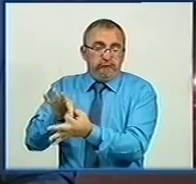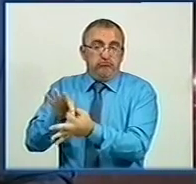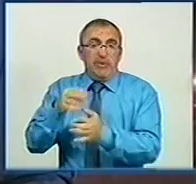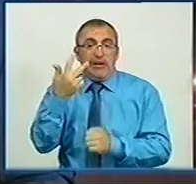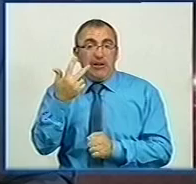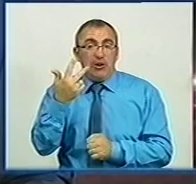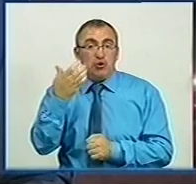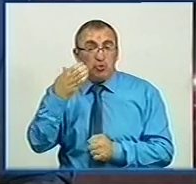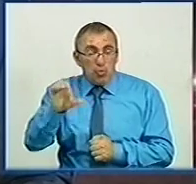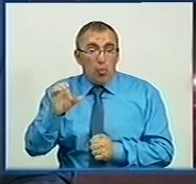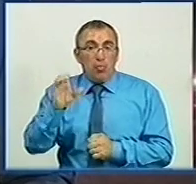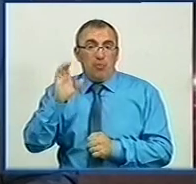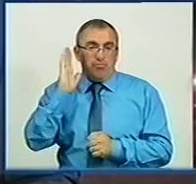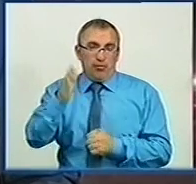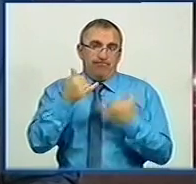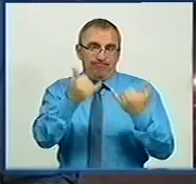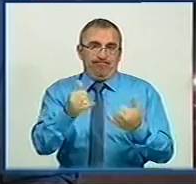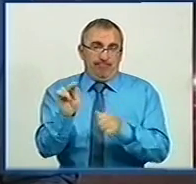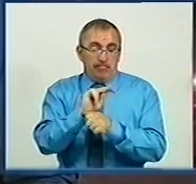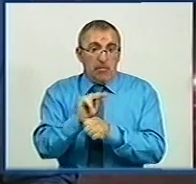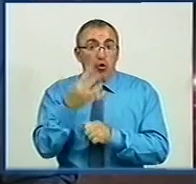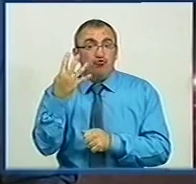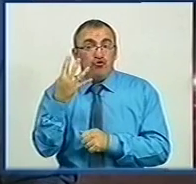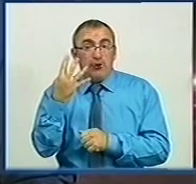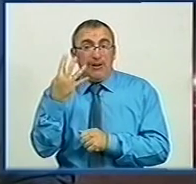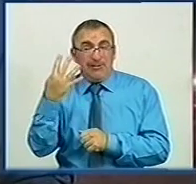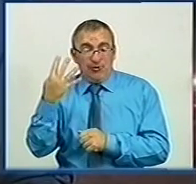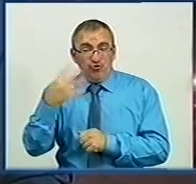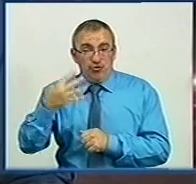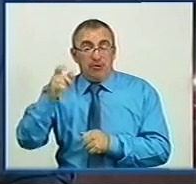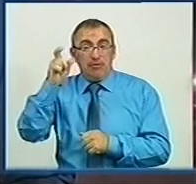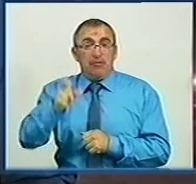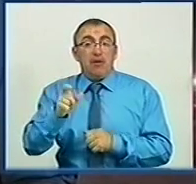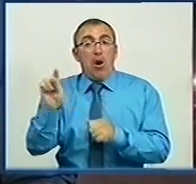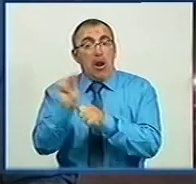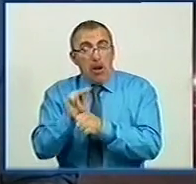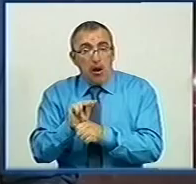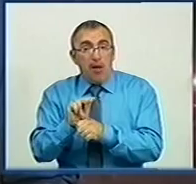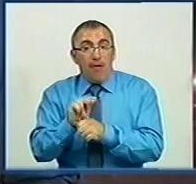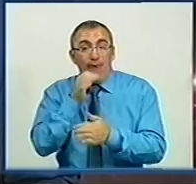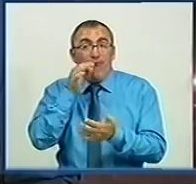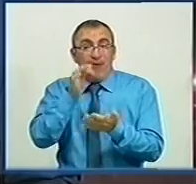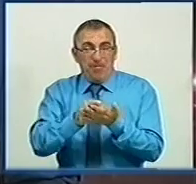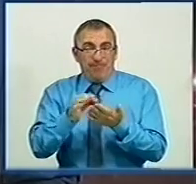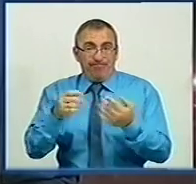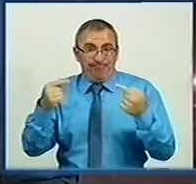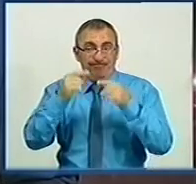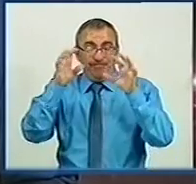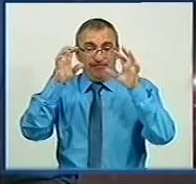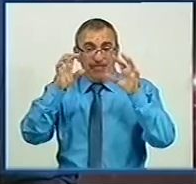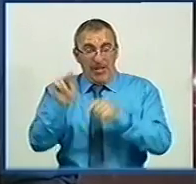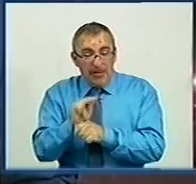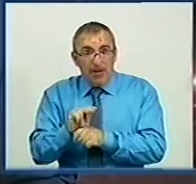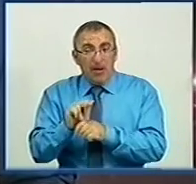сотні отримують замісну терапію. Ще чотири десятка у черзі на лікування. Фінансування ж відповідної програми за півтора роки